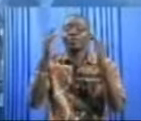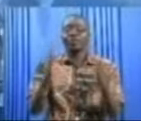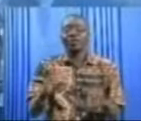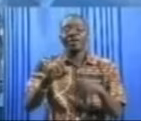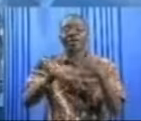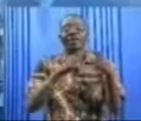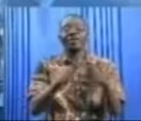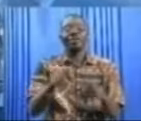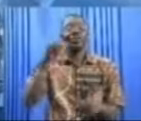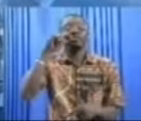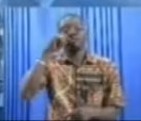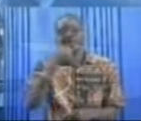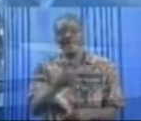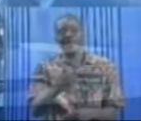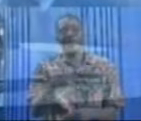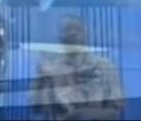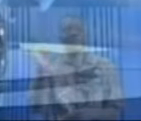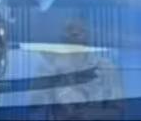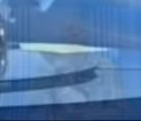retrouve demain.